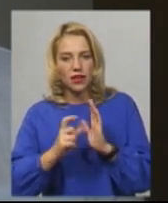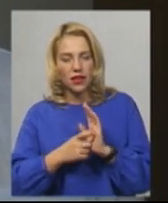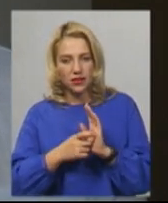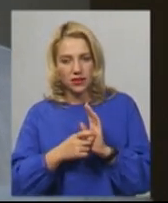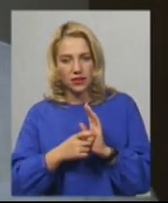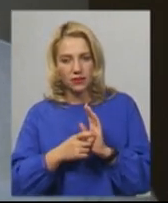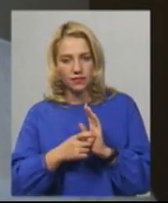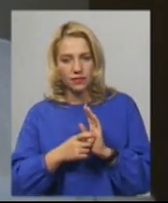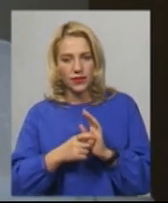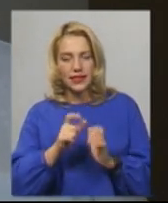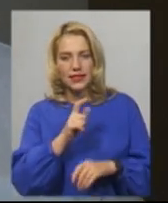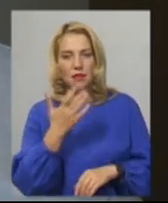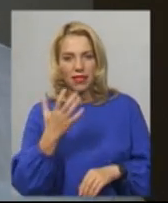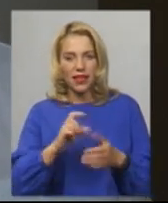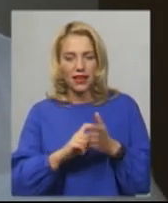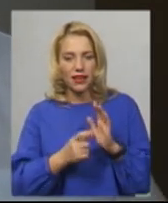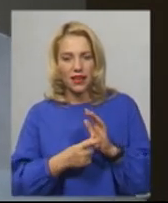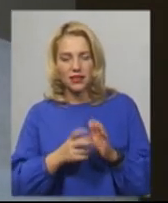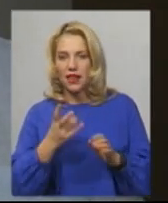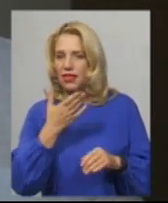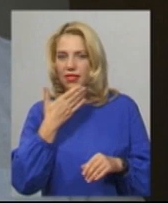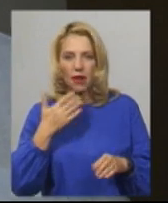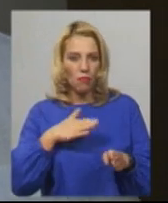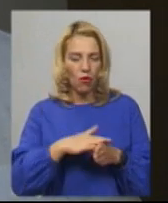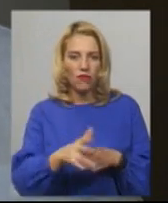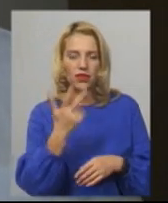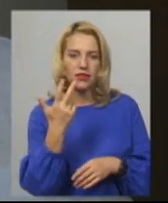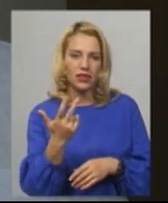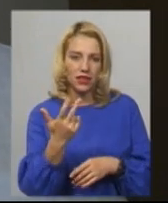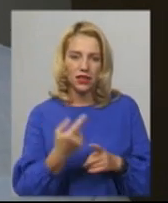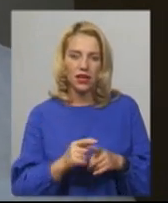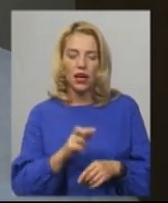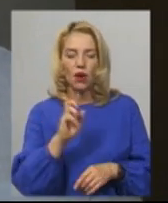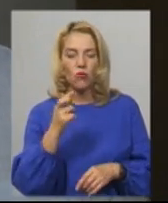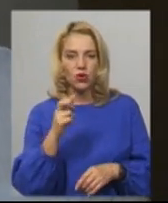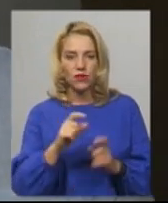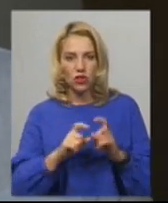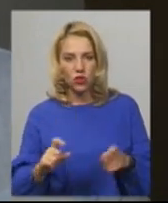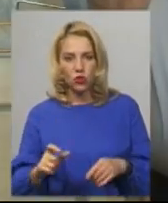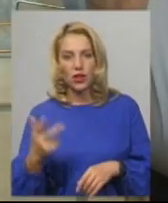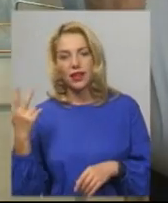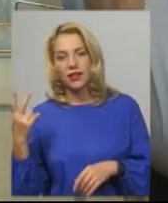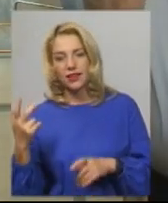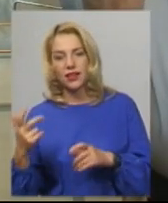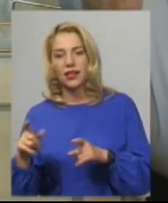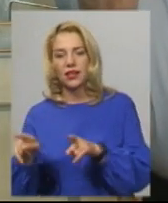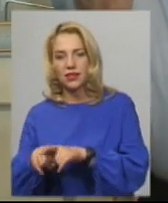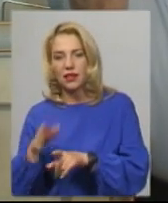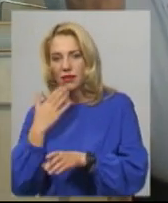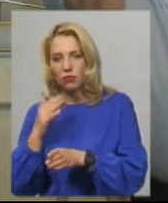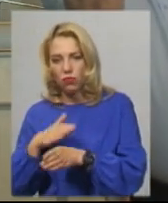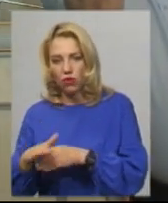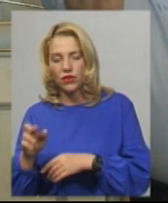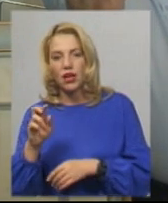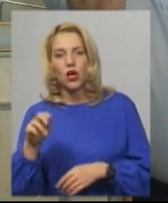з п'яти класів, три неповних і борщовецькій школі, і три класи неповних торчинецькій школі. Директор департаменту